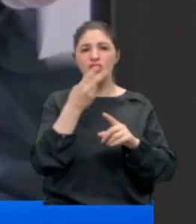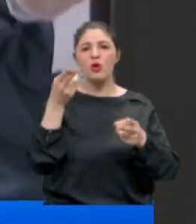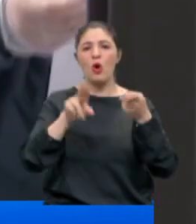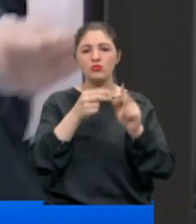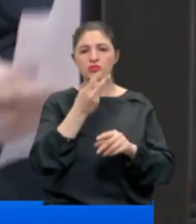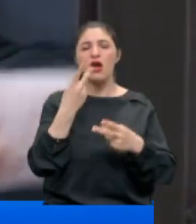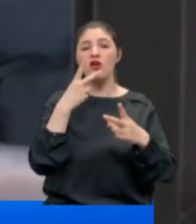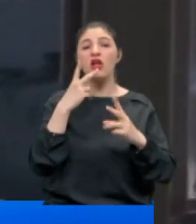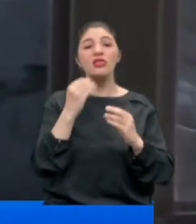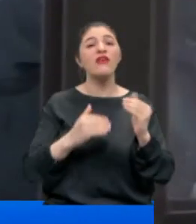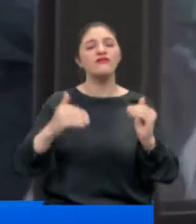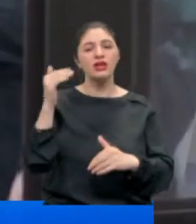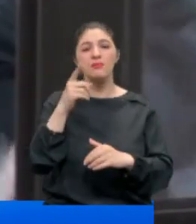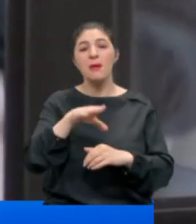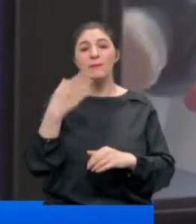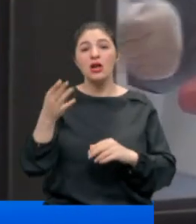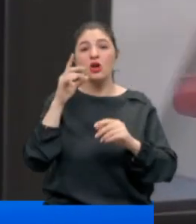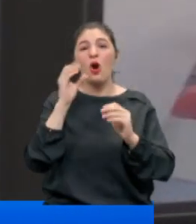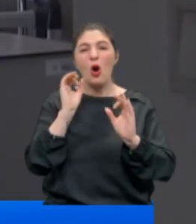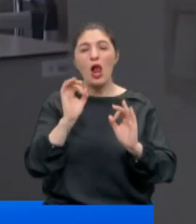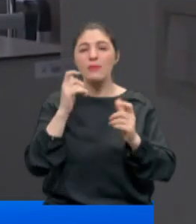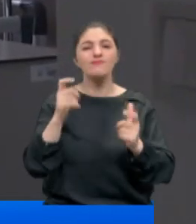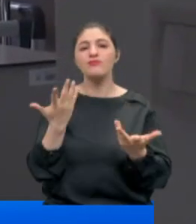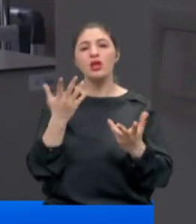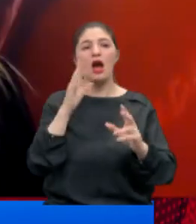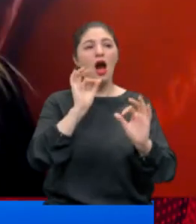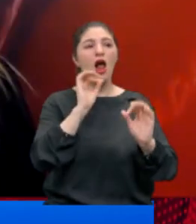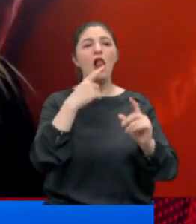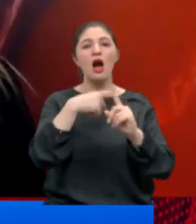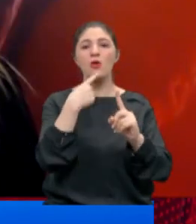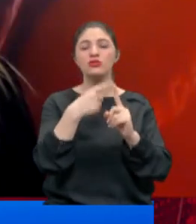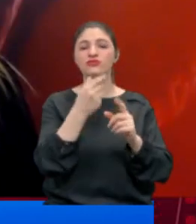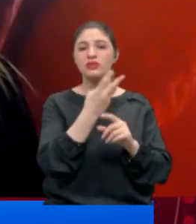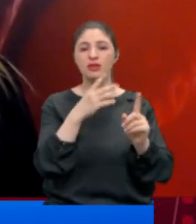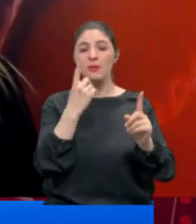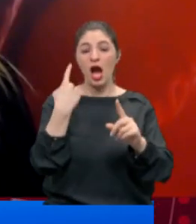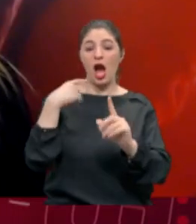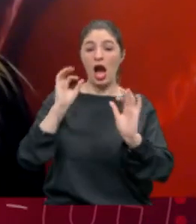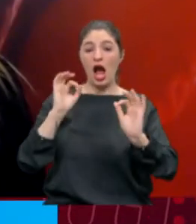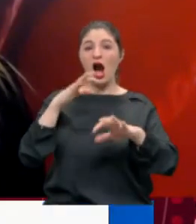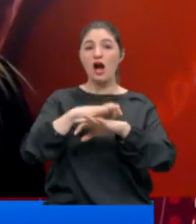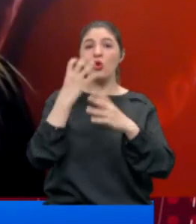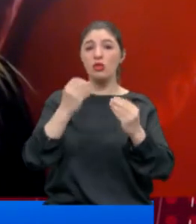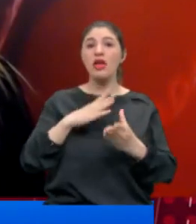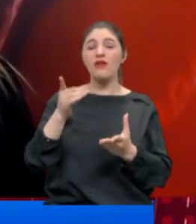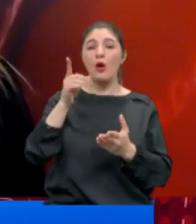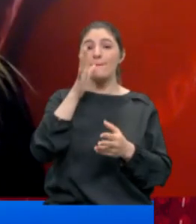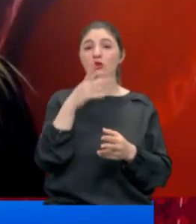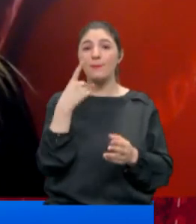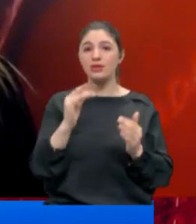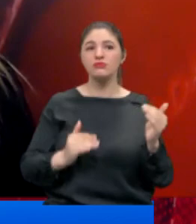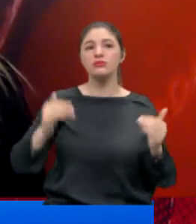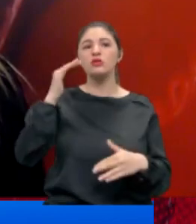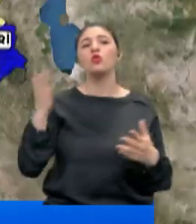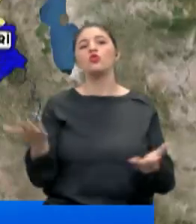kayıpları da açıklanandan fazla. Bir başka kritik nokta ise aktif vaka sayısı. Aktif vaka sayısı diye bir şey var biliyorsunuz. O 500 bini